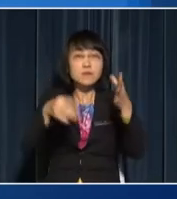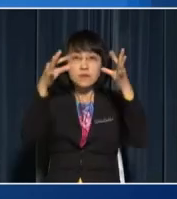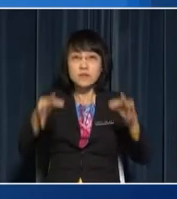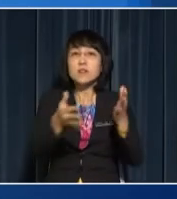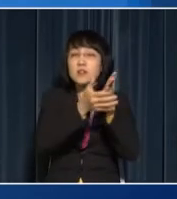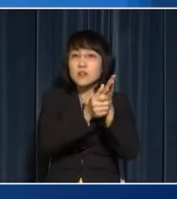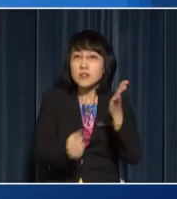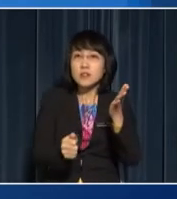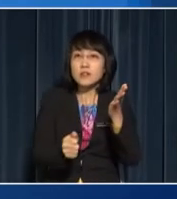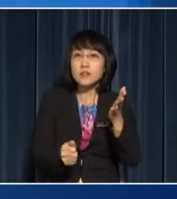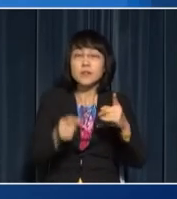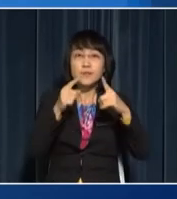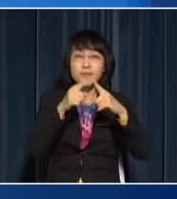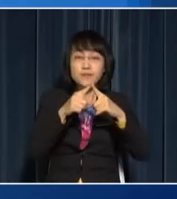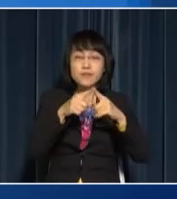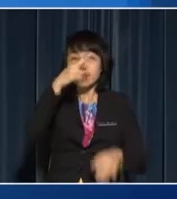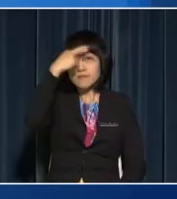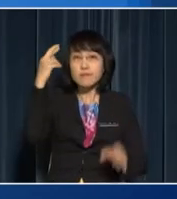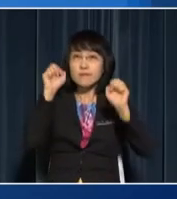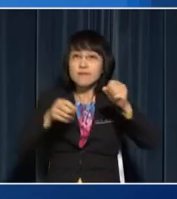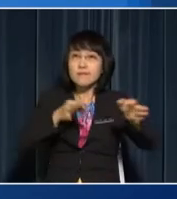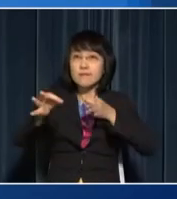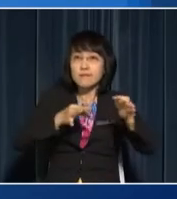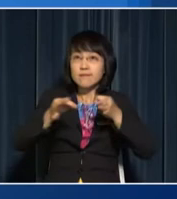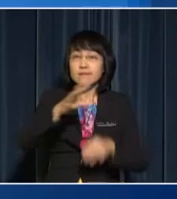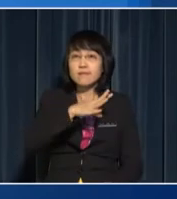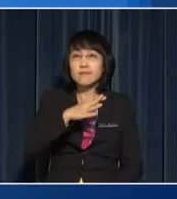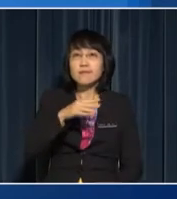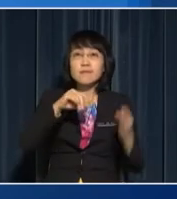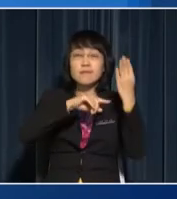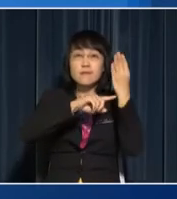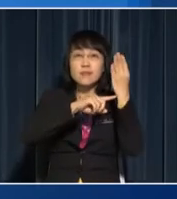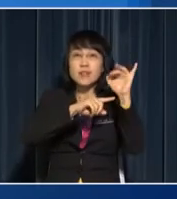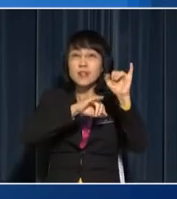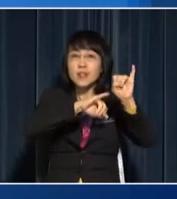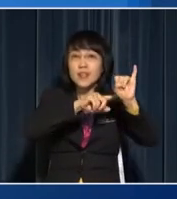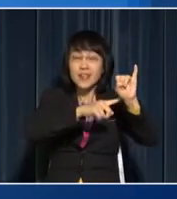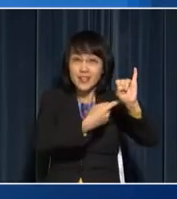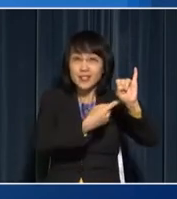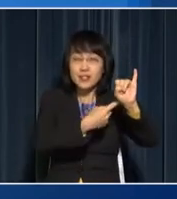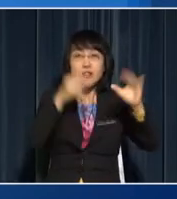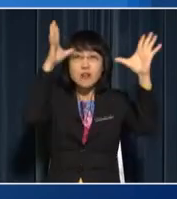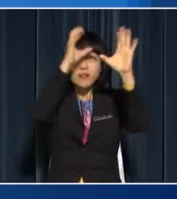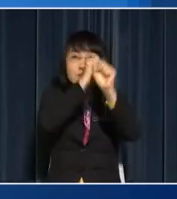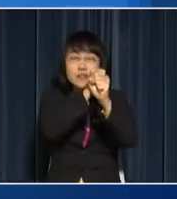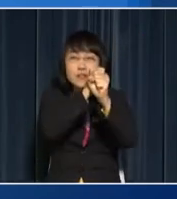skill to reasonably explain An initial conclusion of an observation